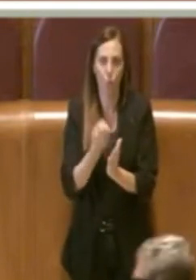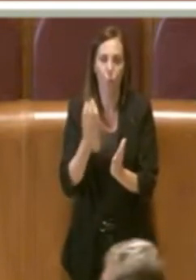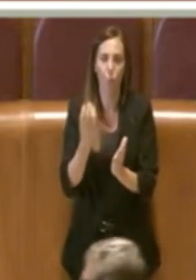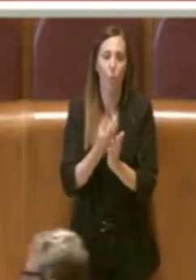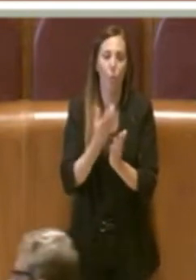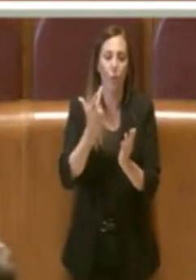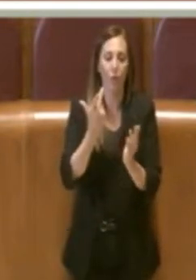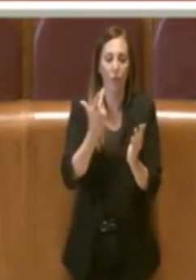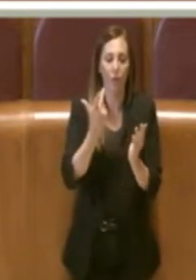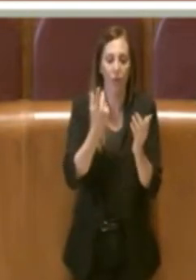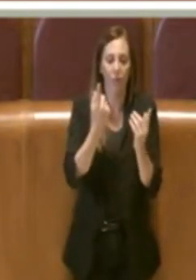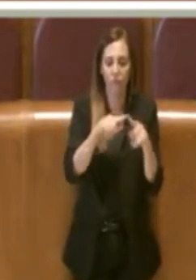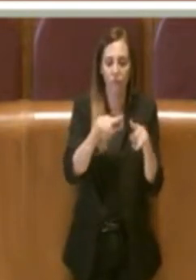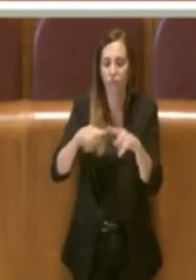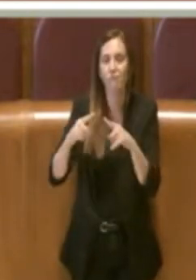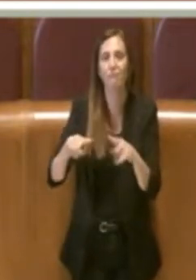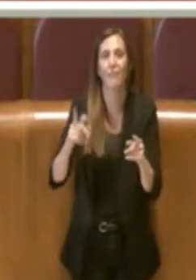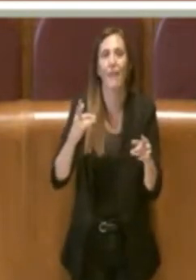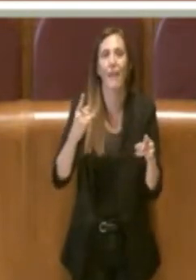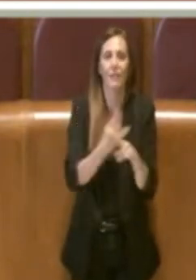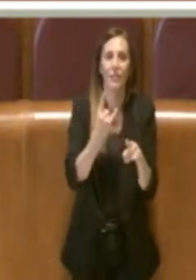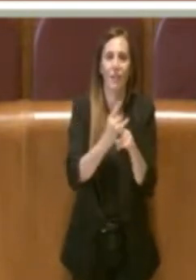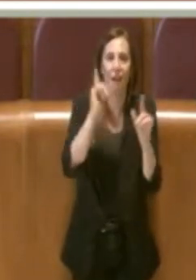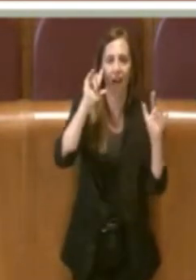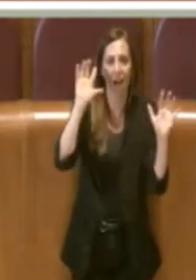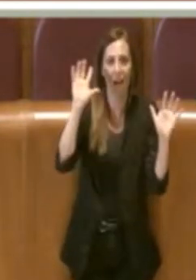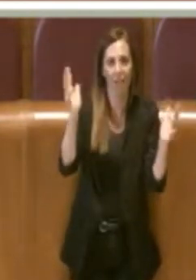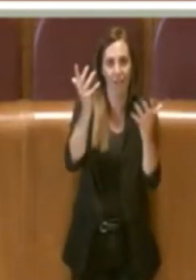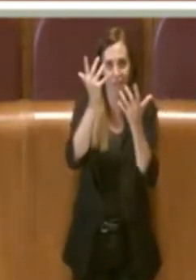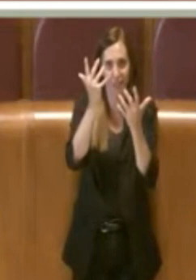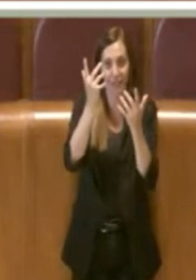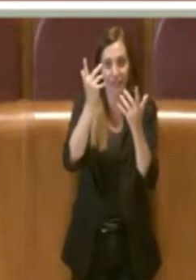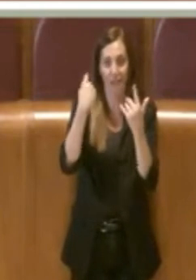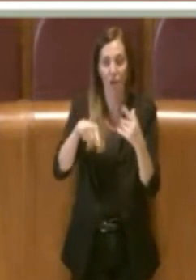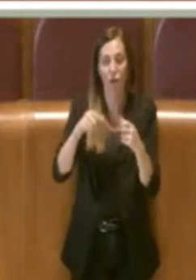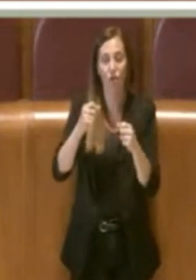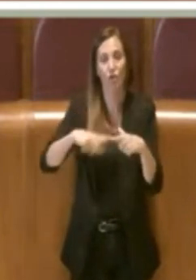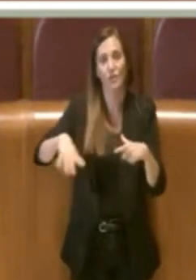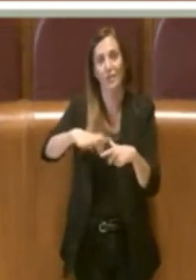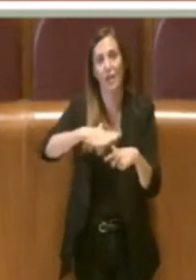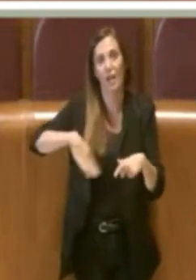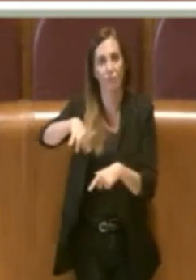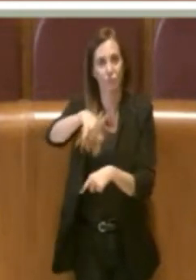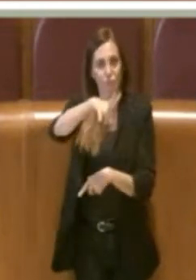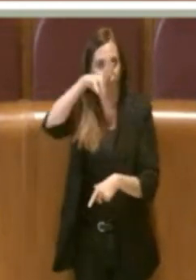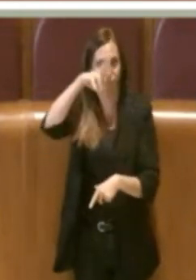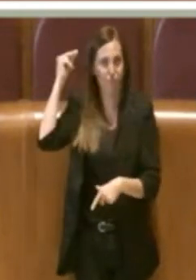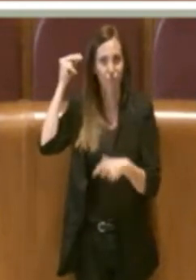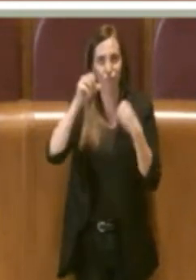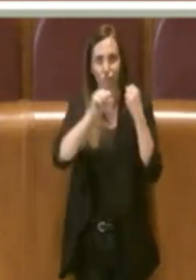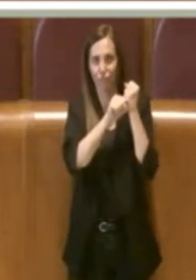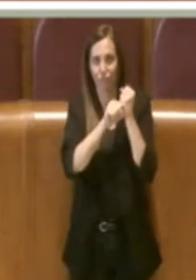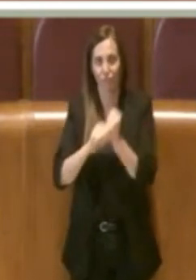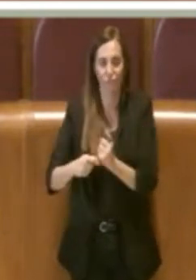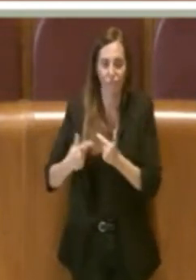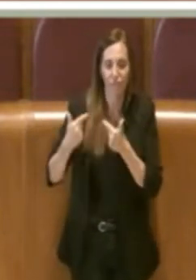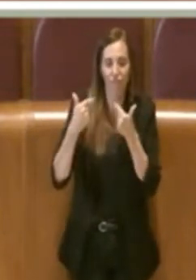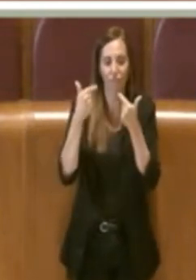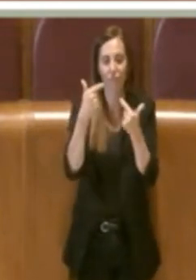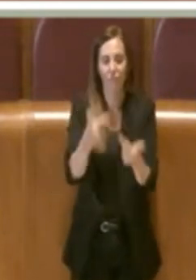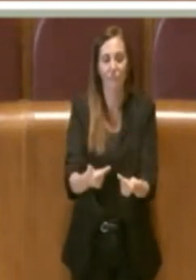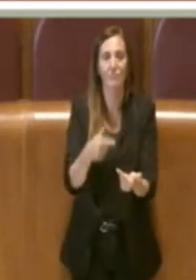artigianato artistico a Roma e quindi un riconoscimento istituzionale che potesse poi